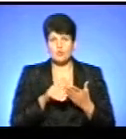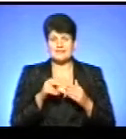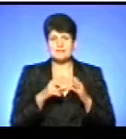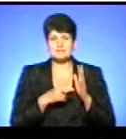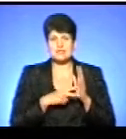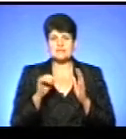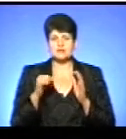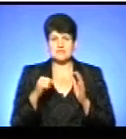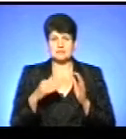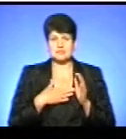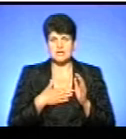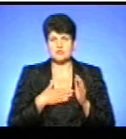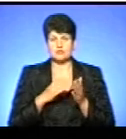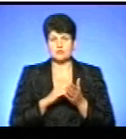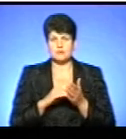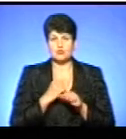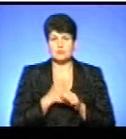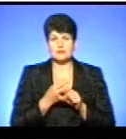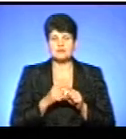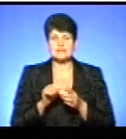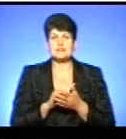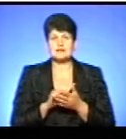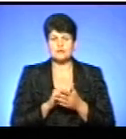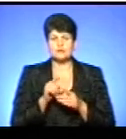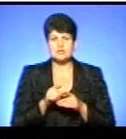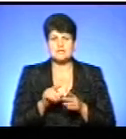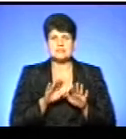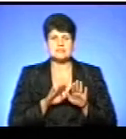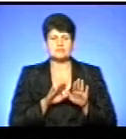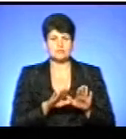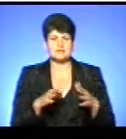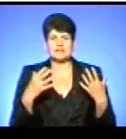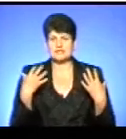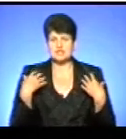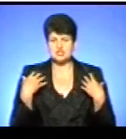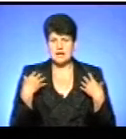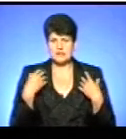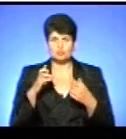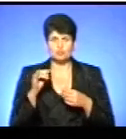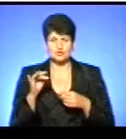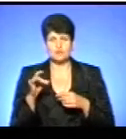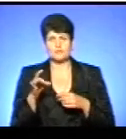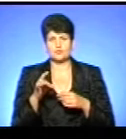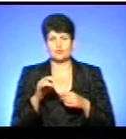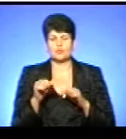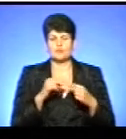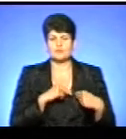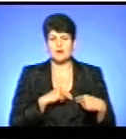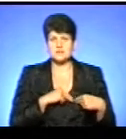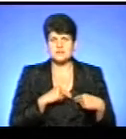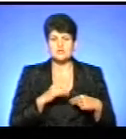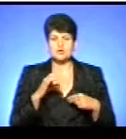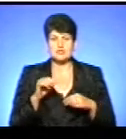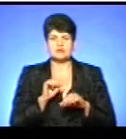серпня наші кореспонденти робили про це матеріал. Тоді заступник начальника Бучацького управління праці та соціального захисту населення Людмила